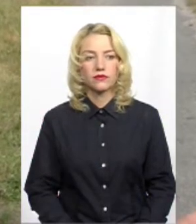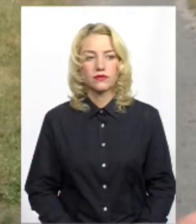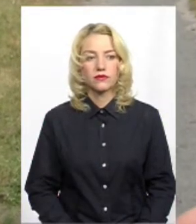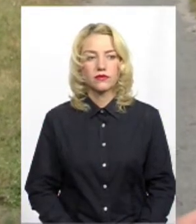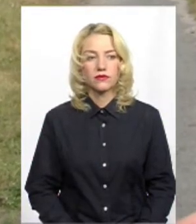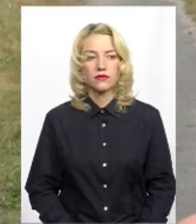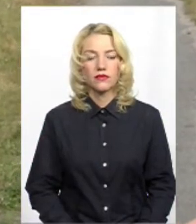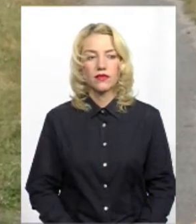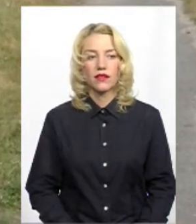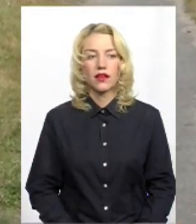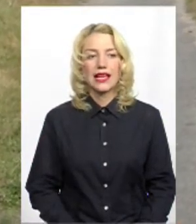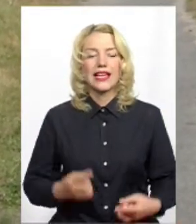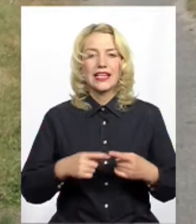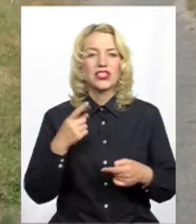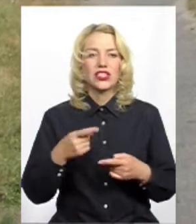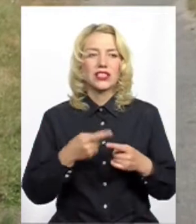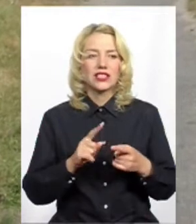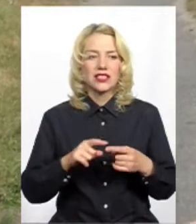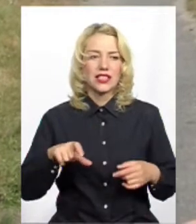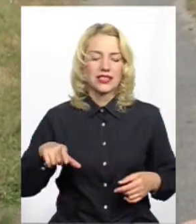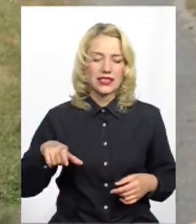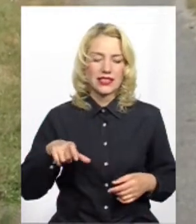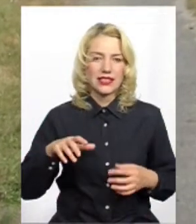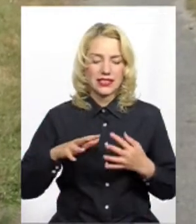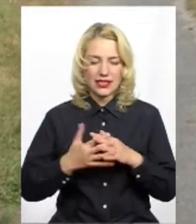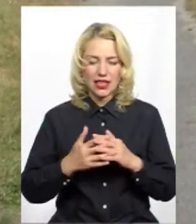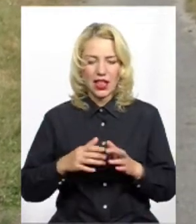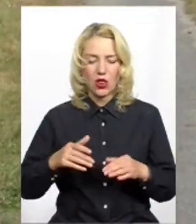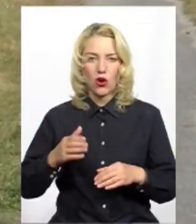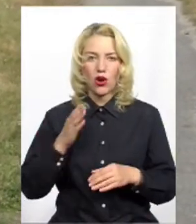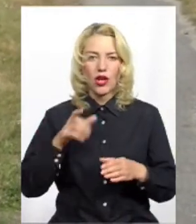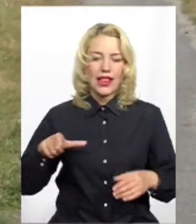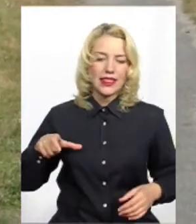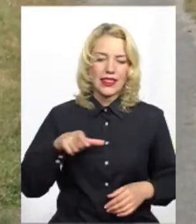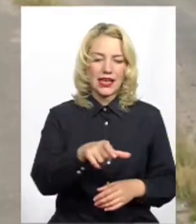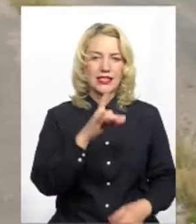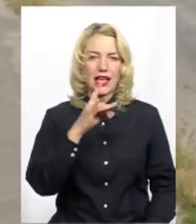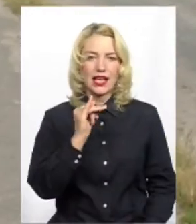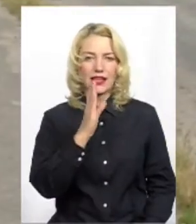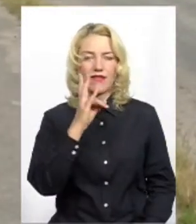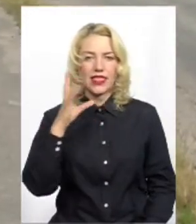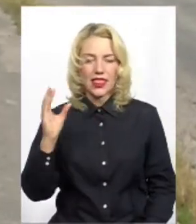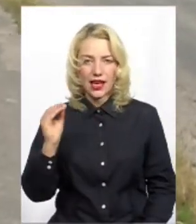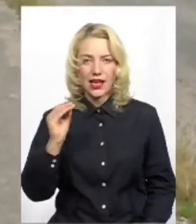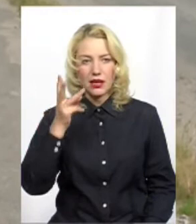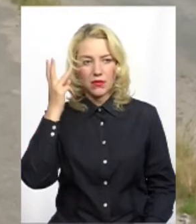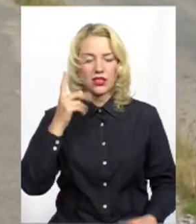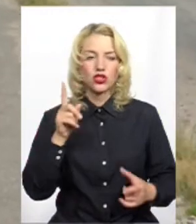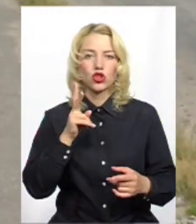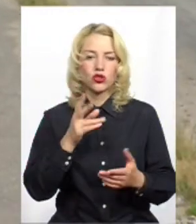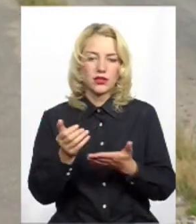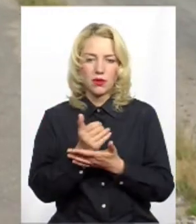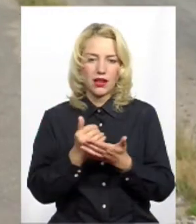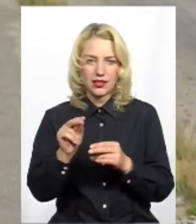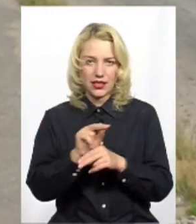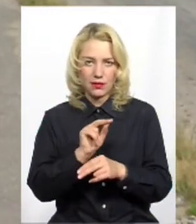Через це наше село проходить траса регіонального значення на рівне на Хмельницькій, вона в жахливому стані. Чи збирається їх тих ремонтувати, чи